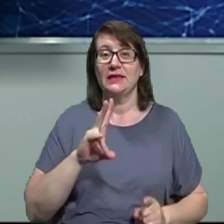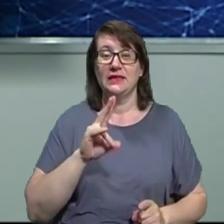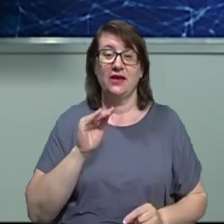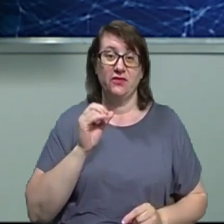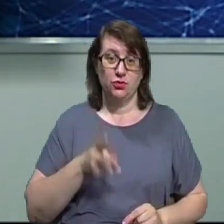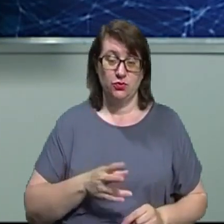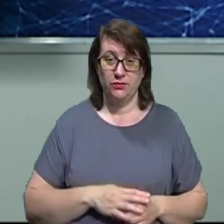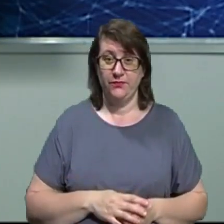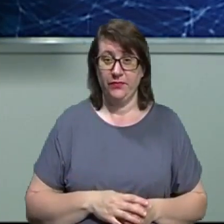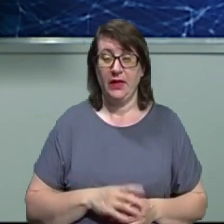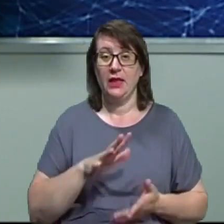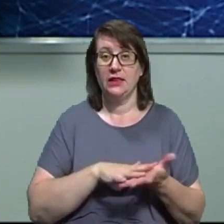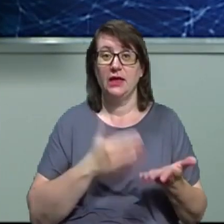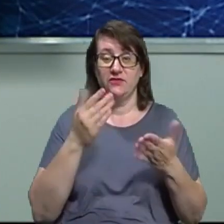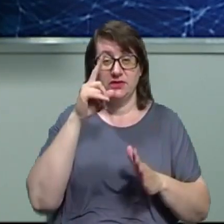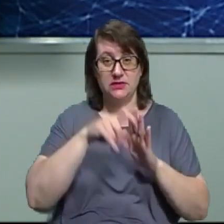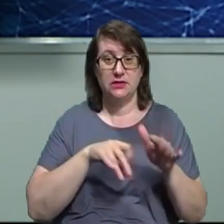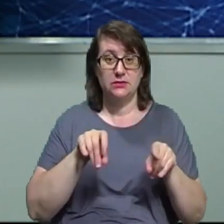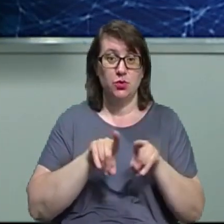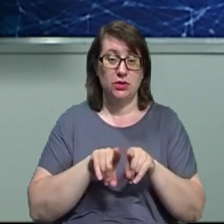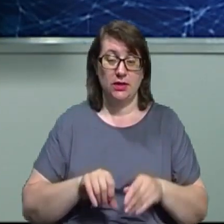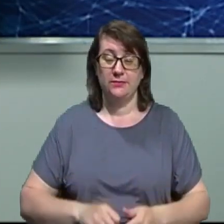Фадонюк. І далі ви дізнаєтесь про таке.